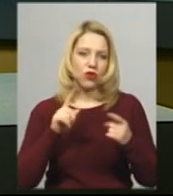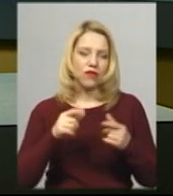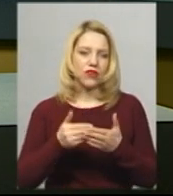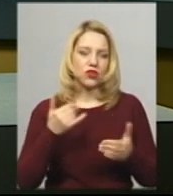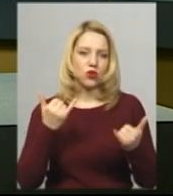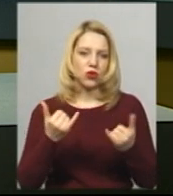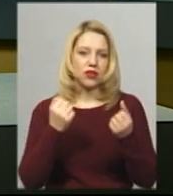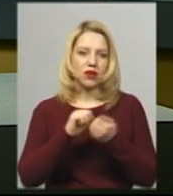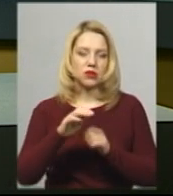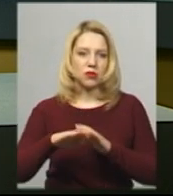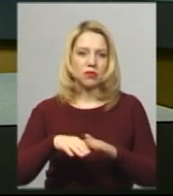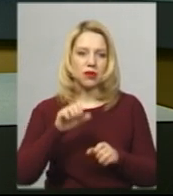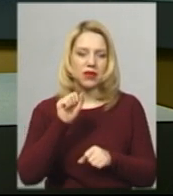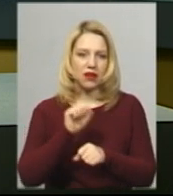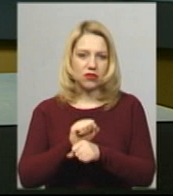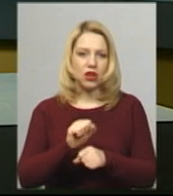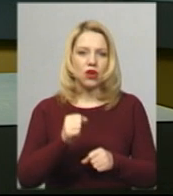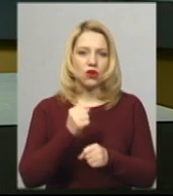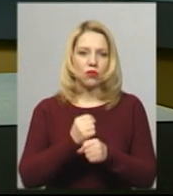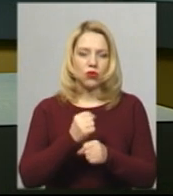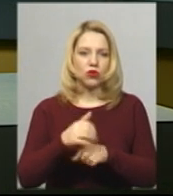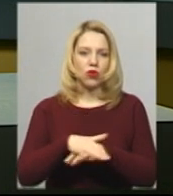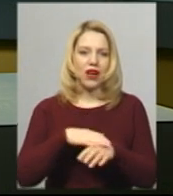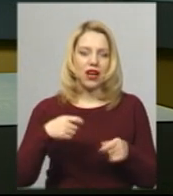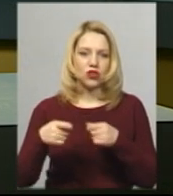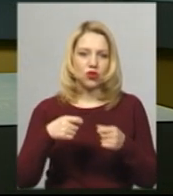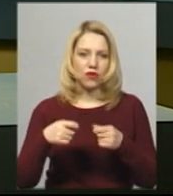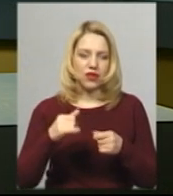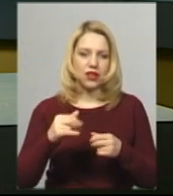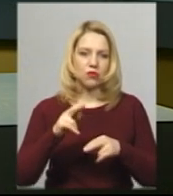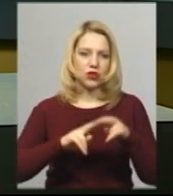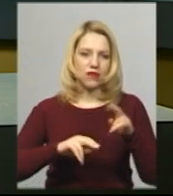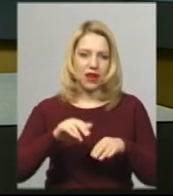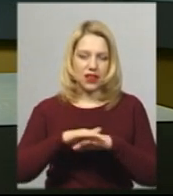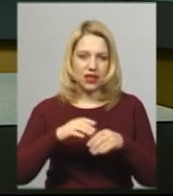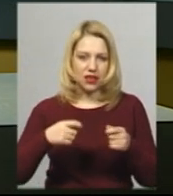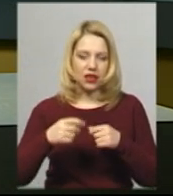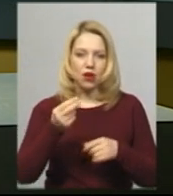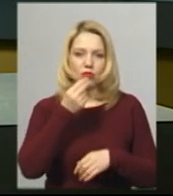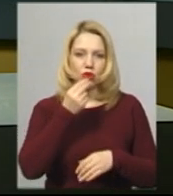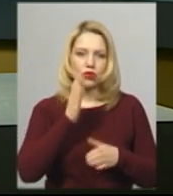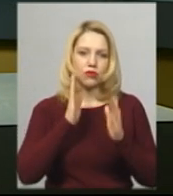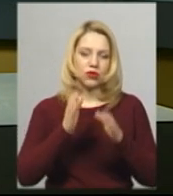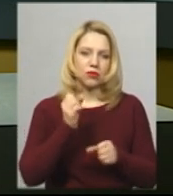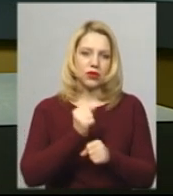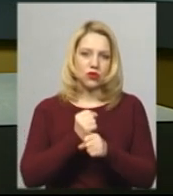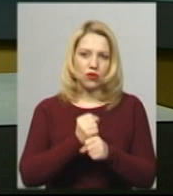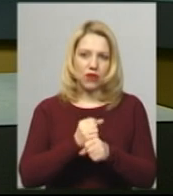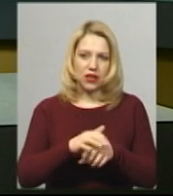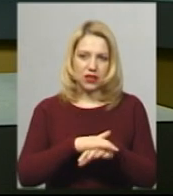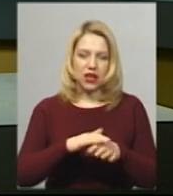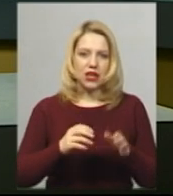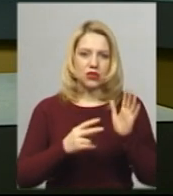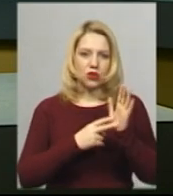-Подільському припиняють роботу речові та будівельні ринки, а продуктовий ринок працюматує лише з 7 до 14 години щодня,